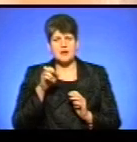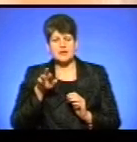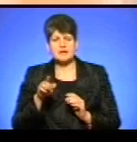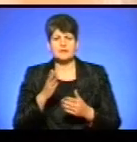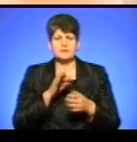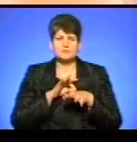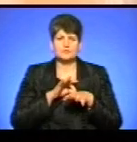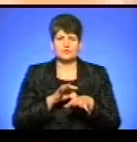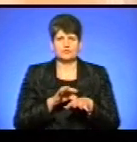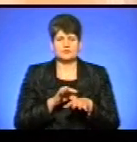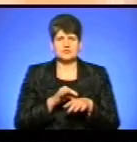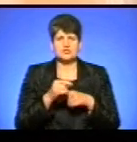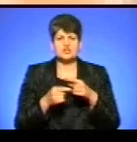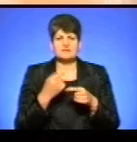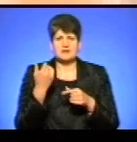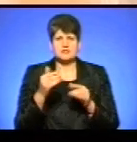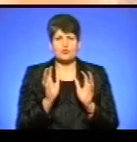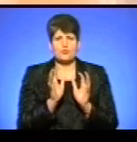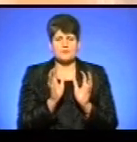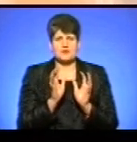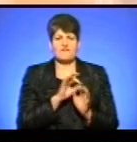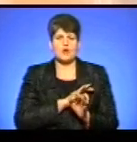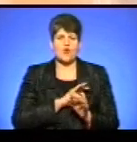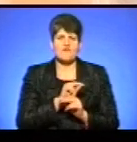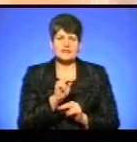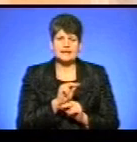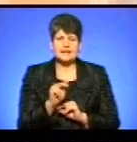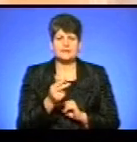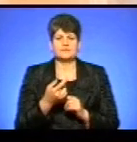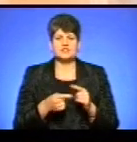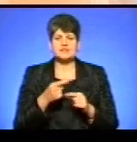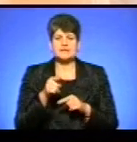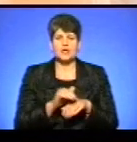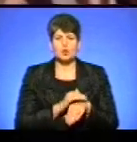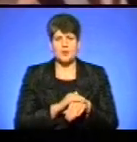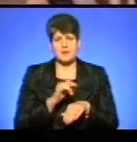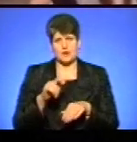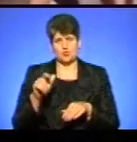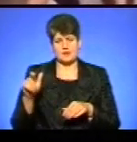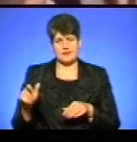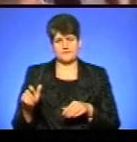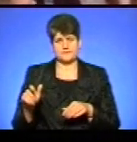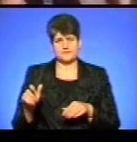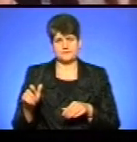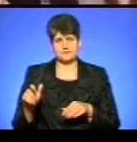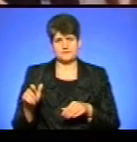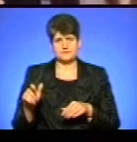ваших опікунів, через ваших вихователів, через тих добрих людей. Дуже приємно.